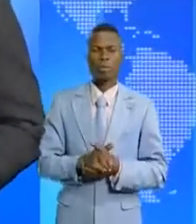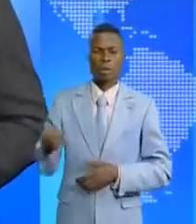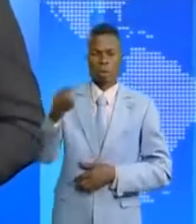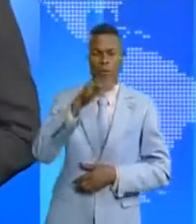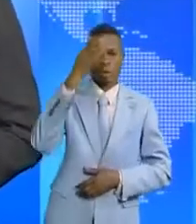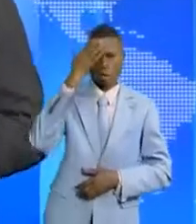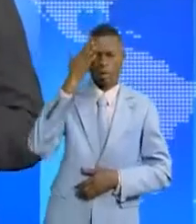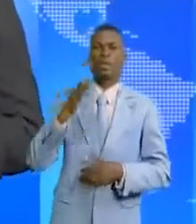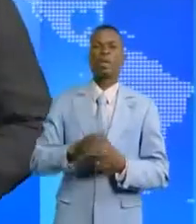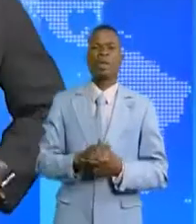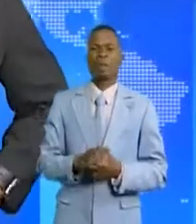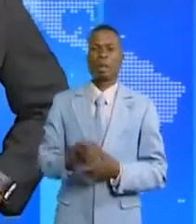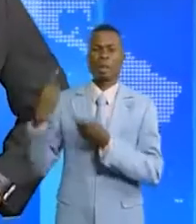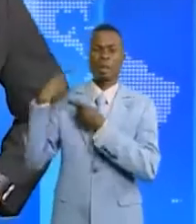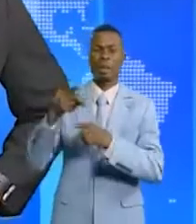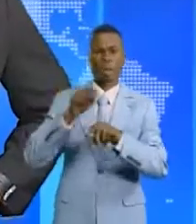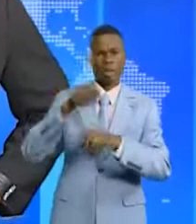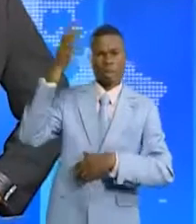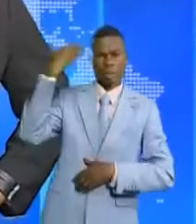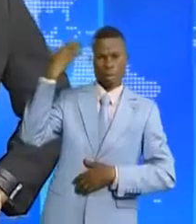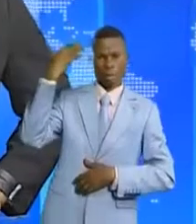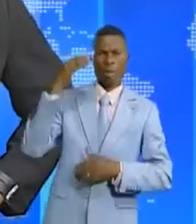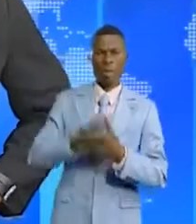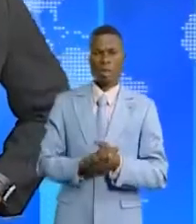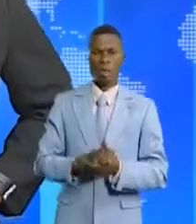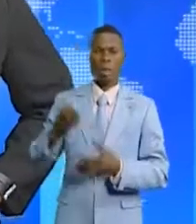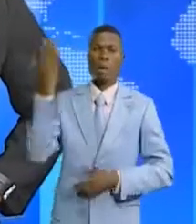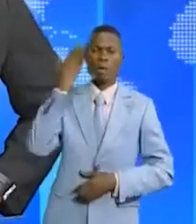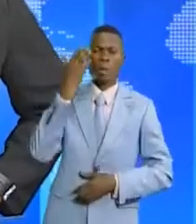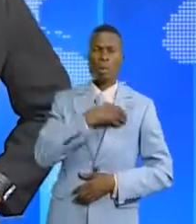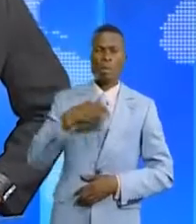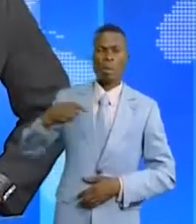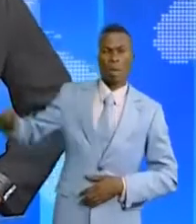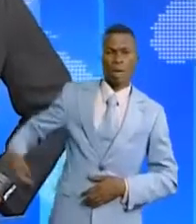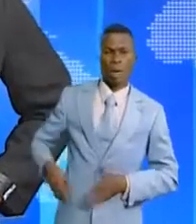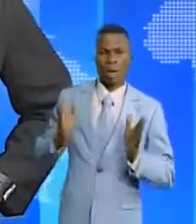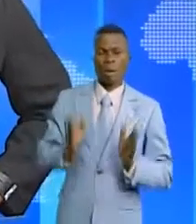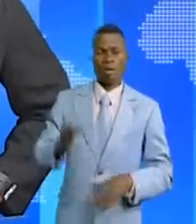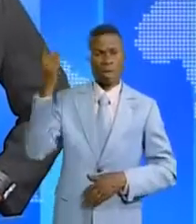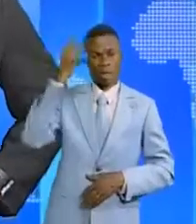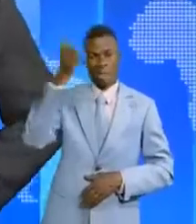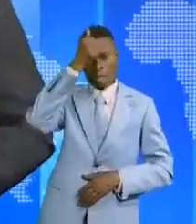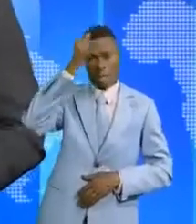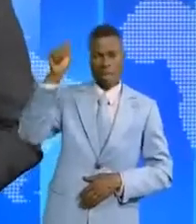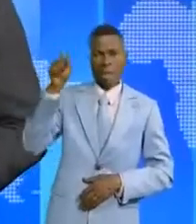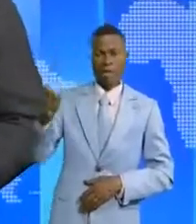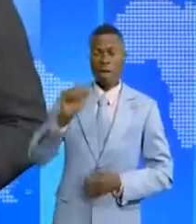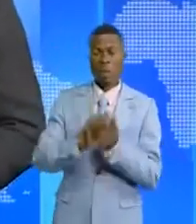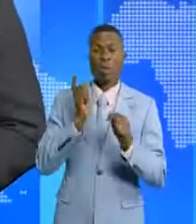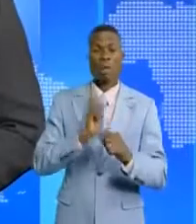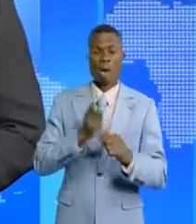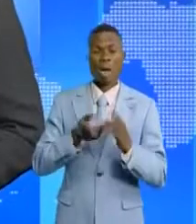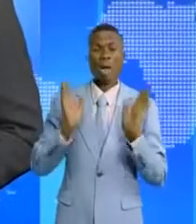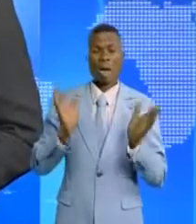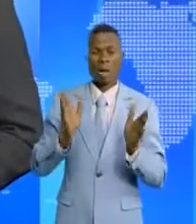le savez, depuis un certain temps, les infirmiers de Kinshasa sont en grève. y une situation qui met en danger